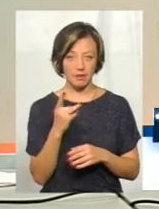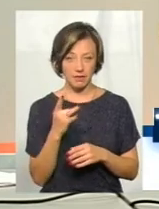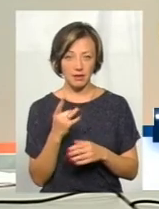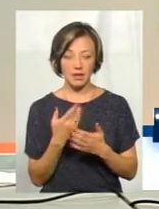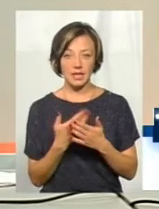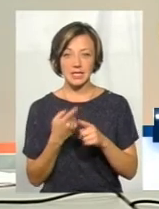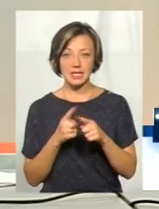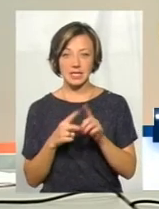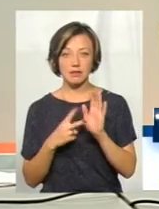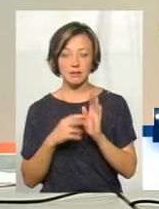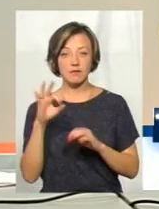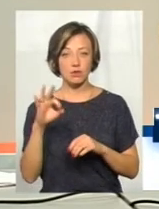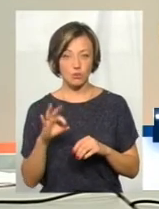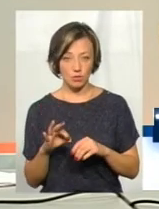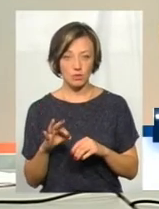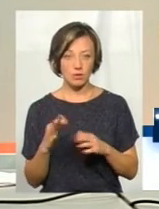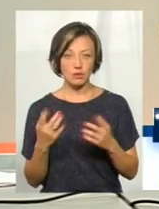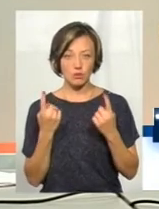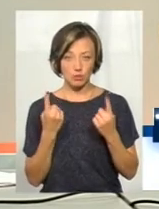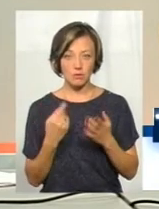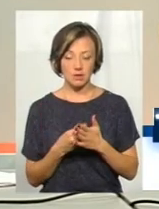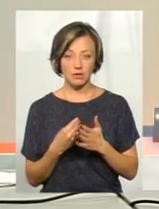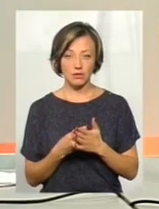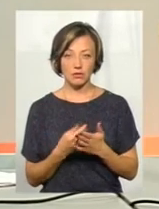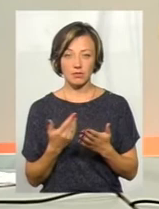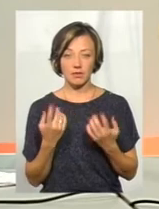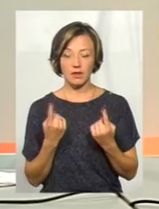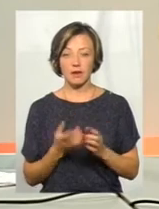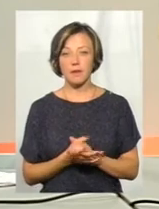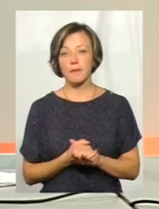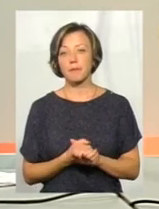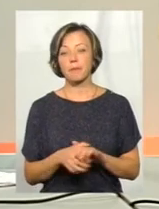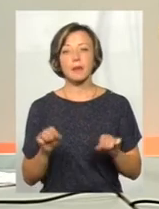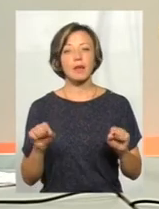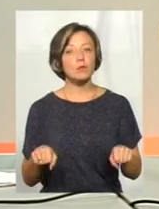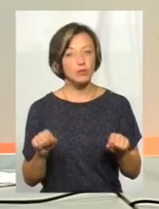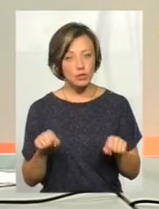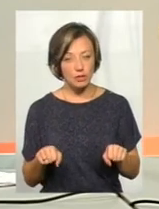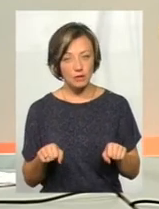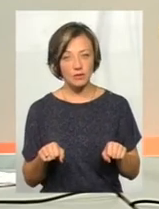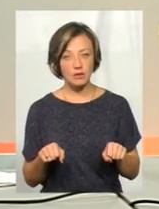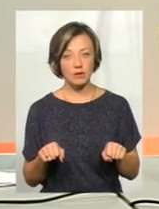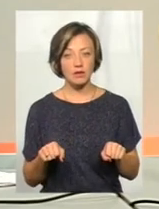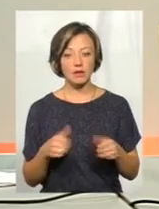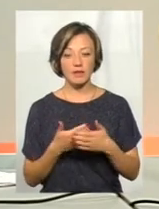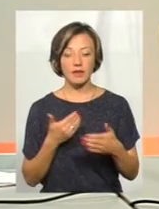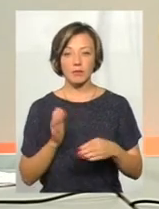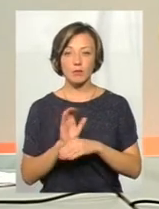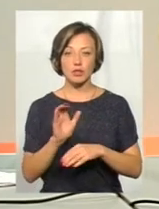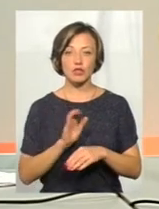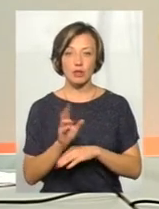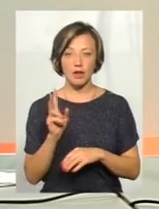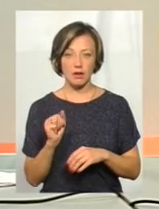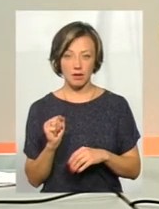і вже оцих 7% набігає значна сума. Тому, можливо, від постачальника,